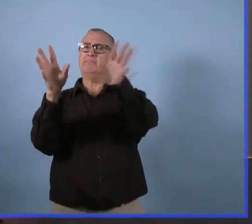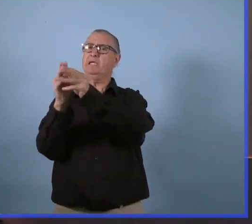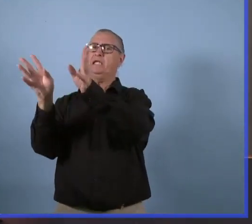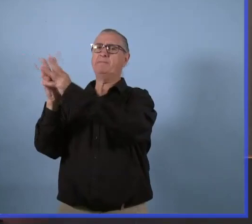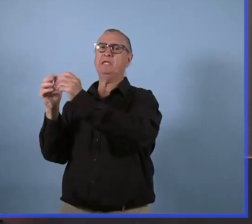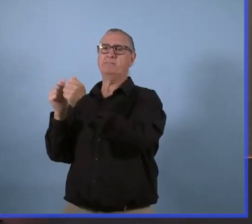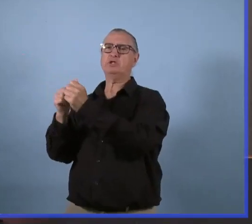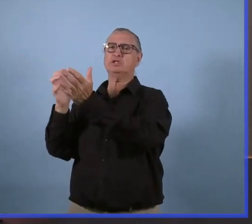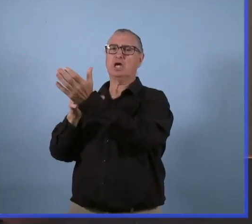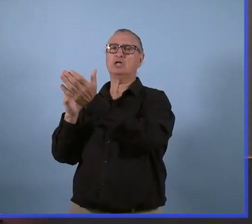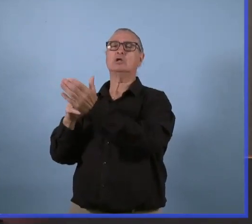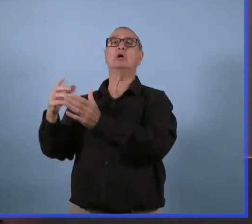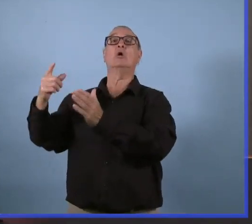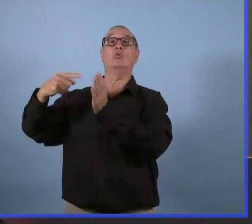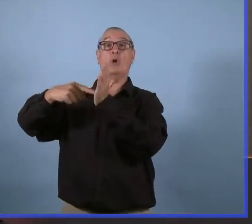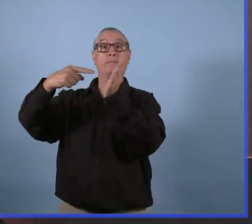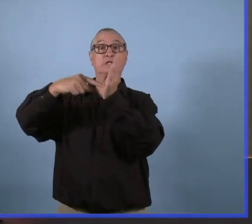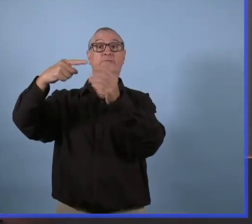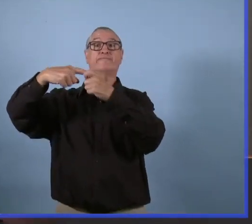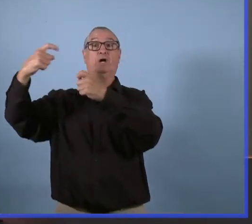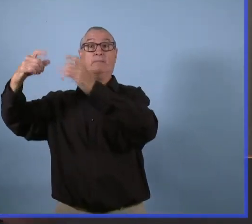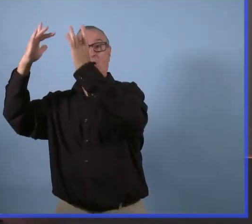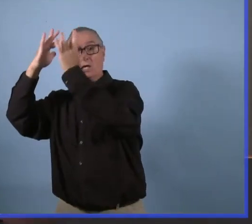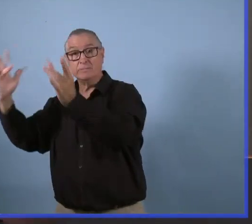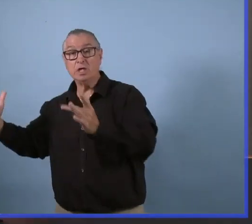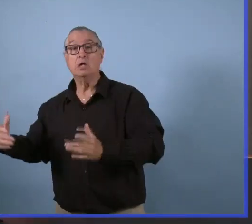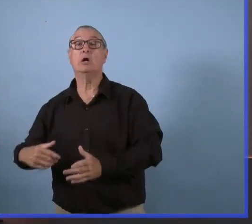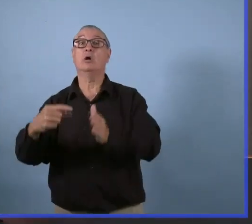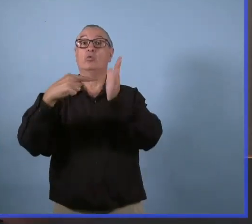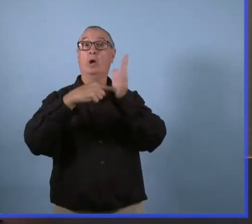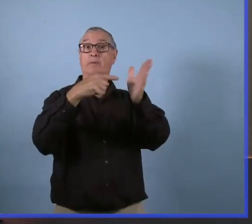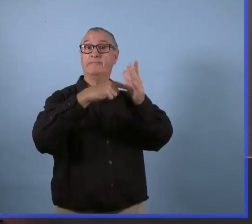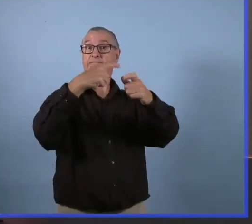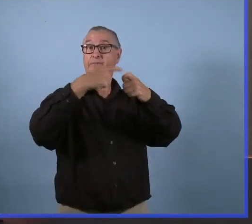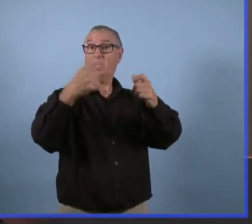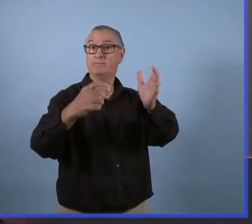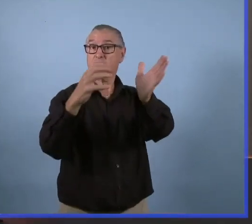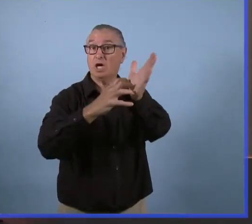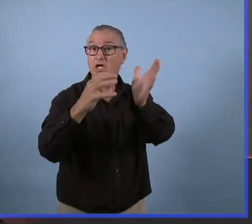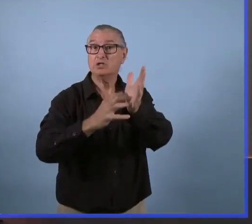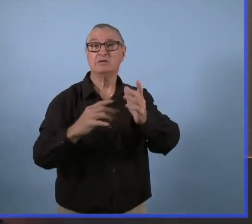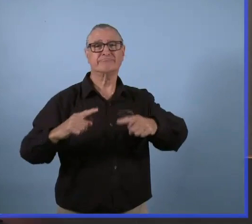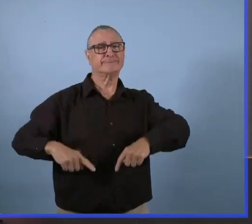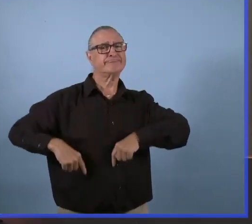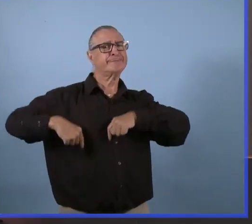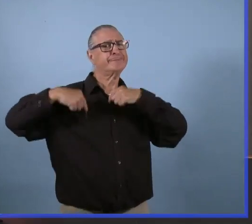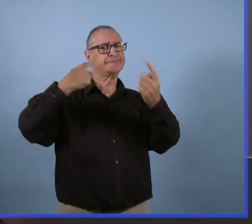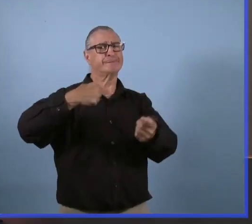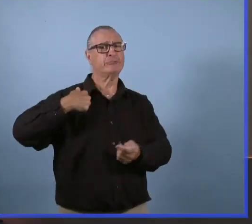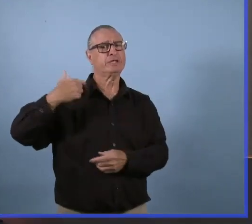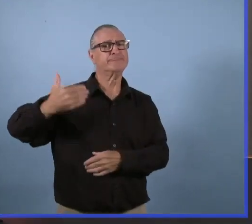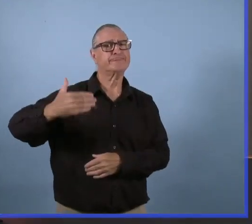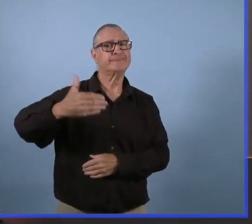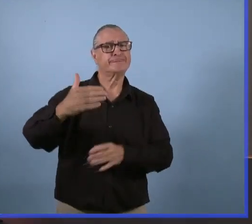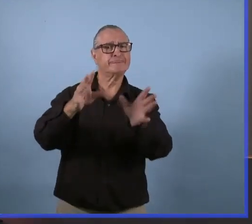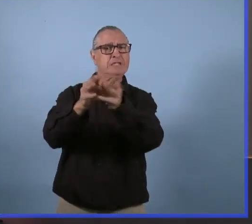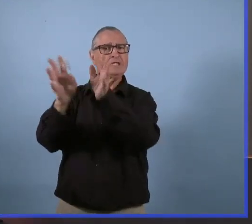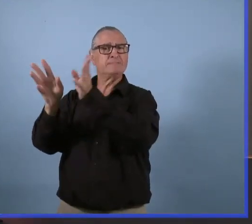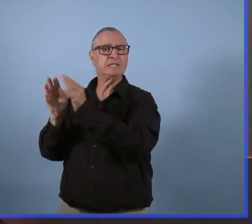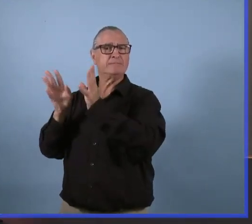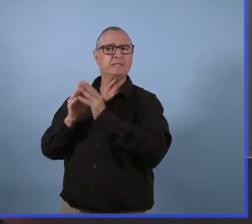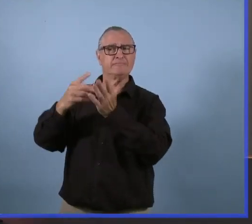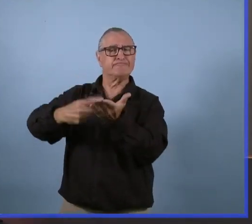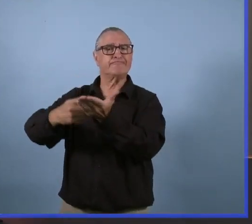On est autour de table avec des personnes qui représentent tous ces médecins. a des discussions très régulièrement.